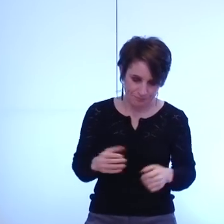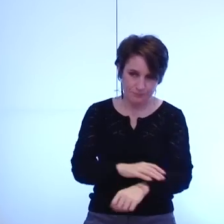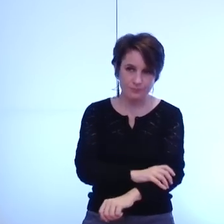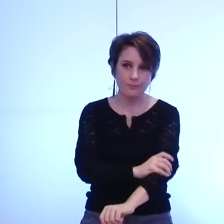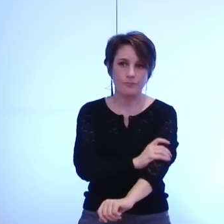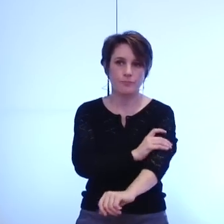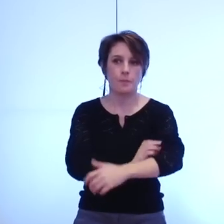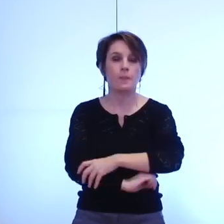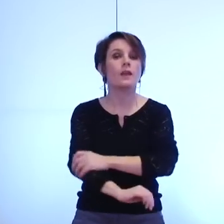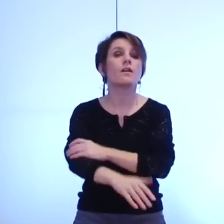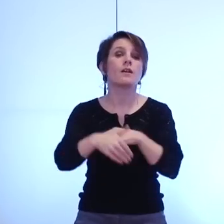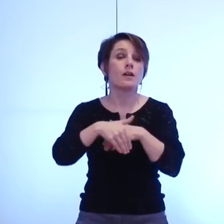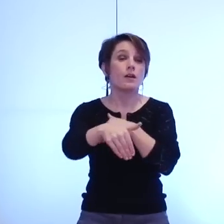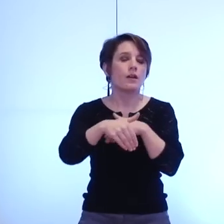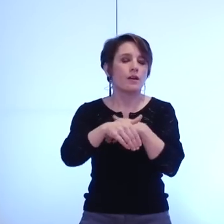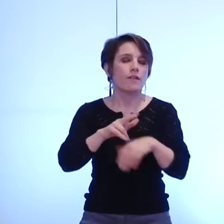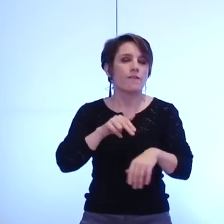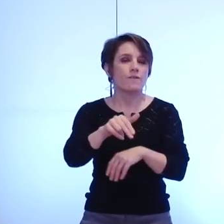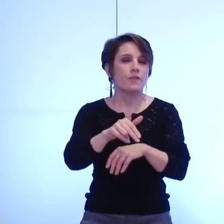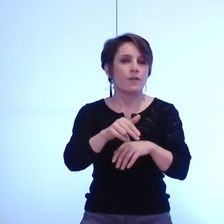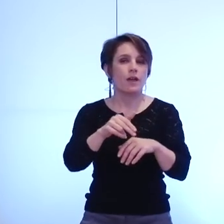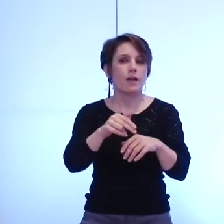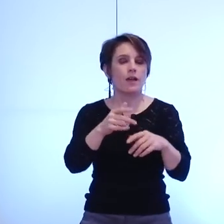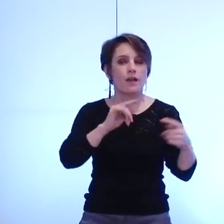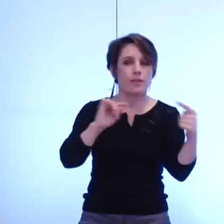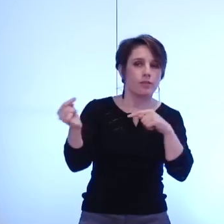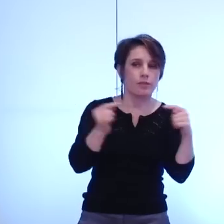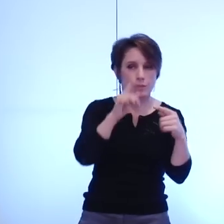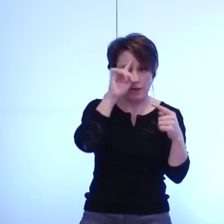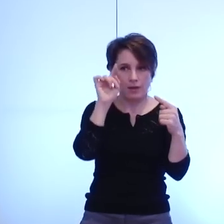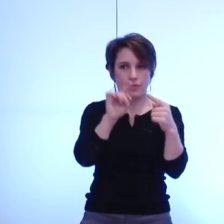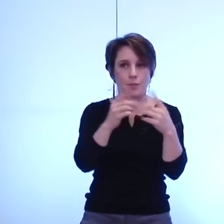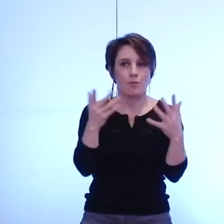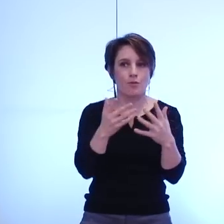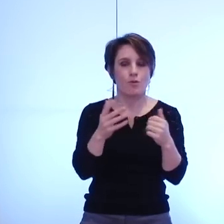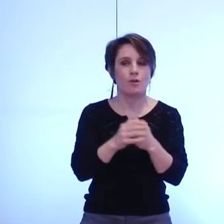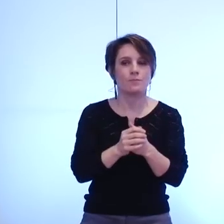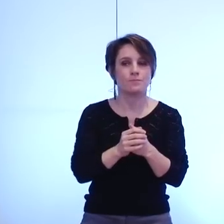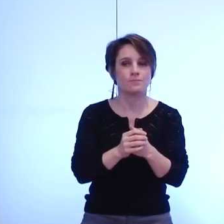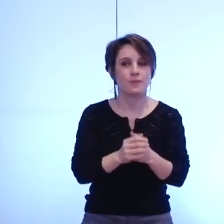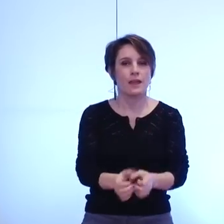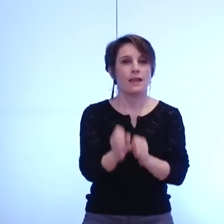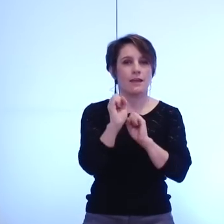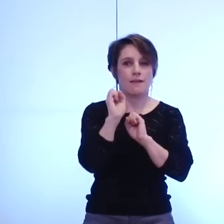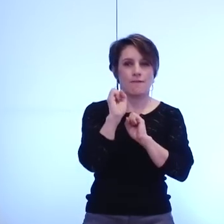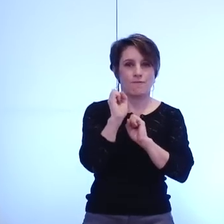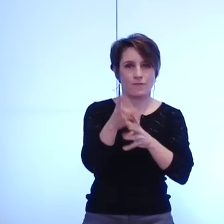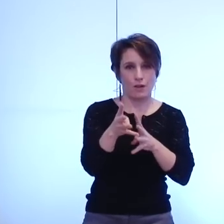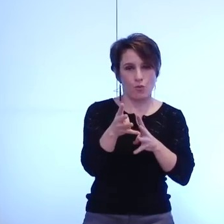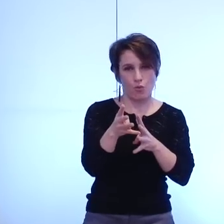une délibération sur l'augmentation de la pratique du vélo dans l'agglomération